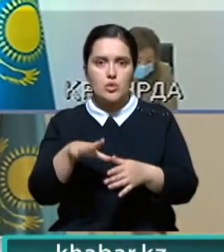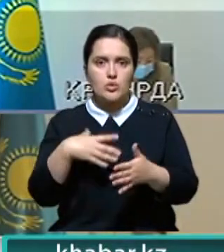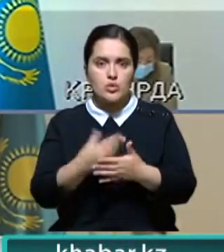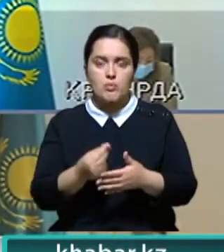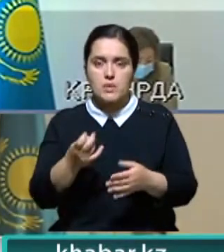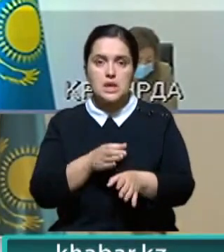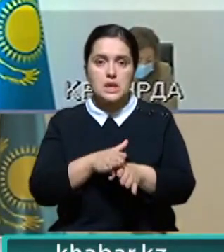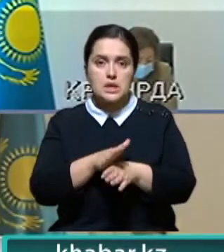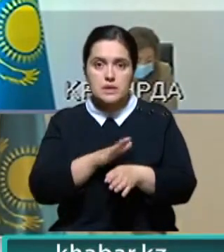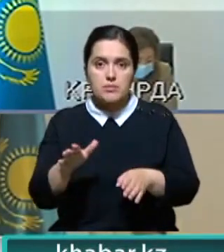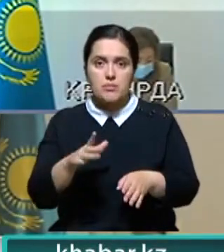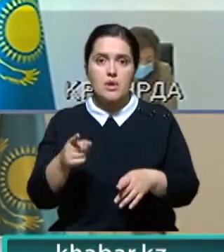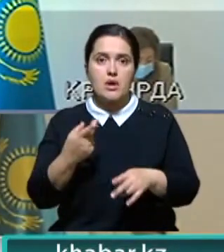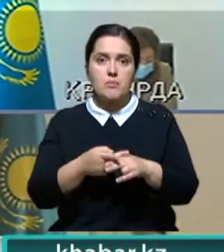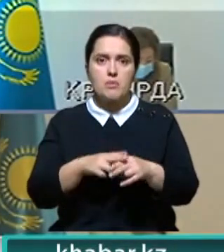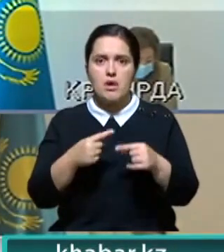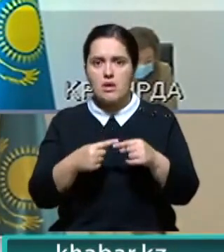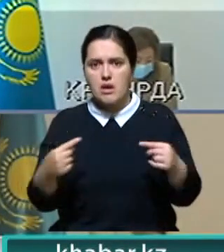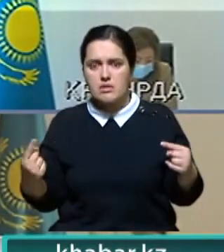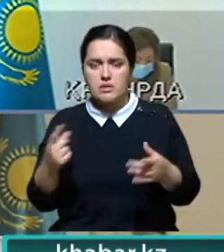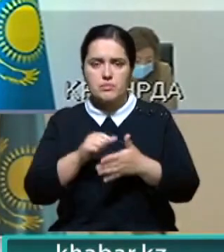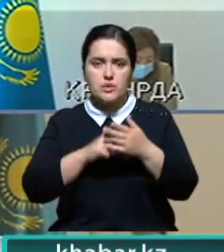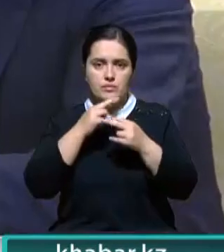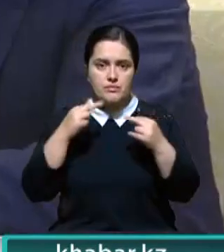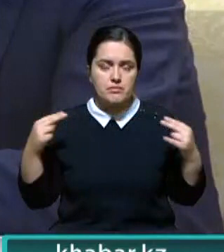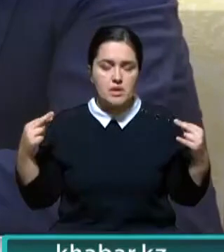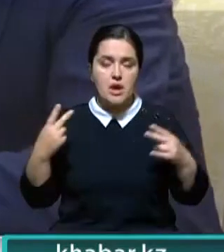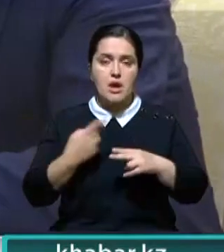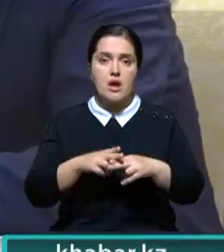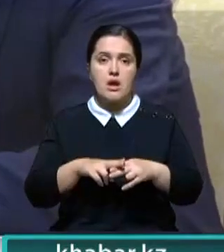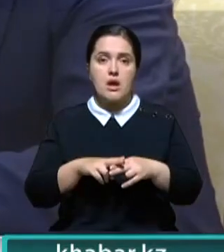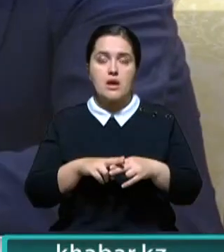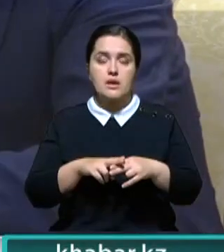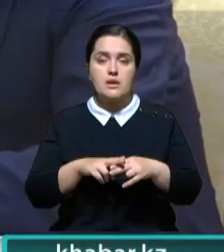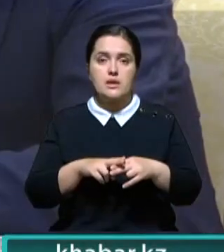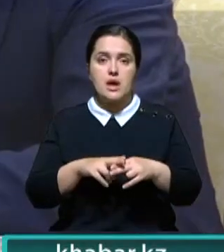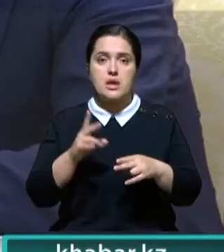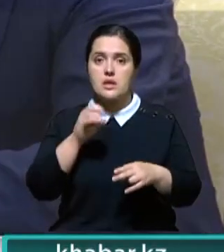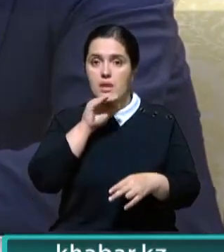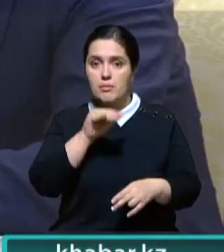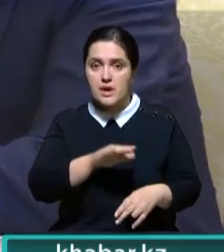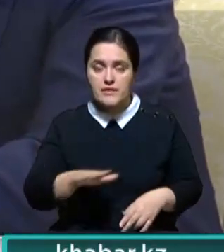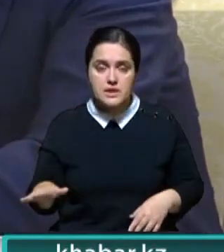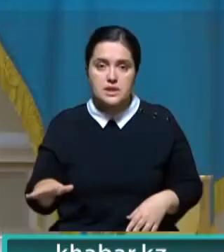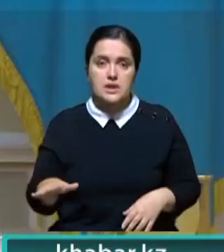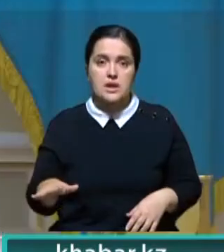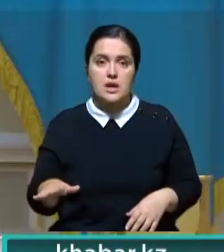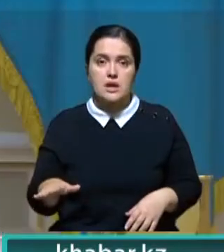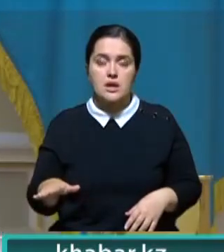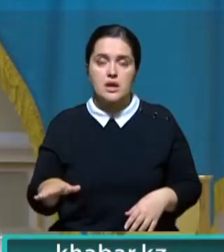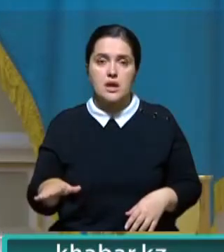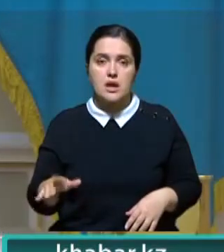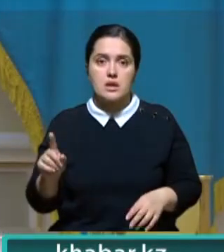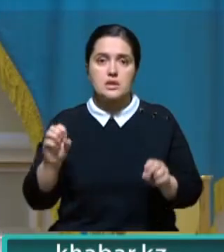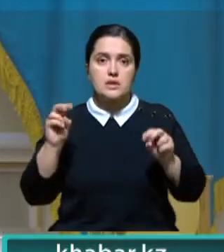исполнена и забалтывается под разными предлогами. В лучшем случае речь идет о непрофессионализме, в худшем о